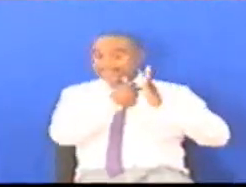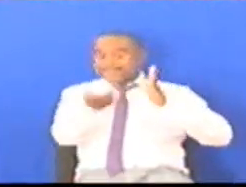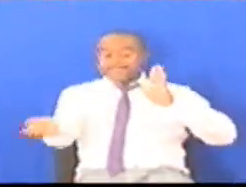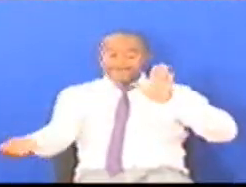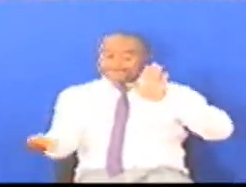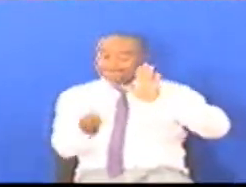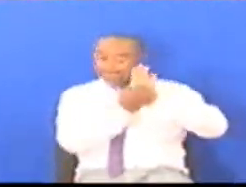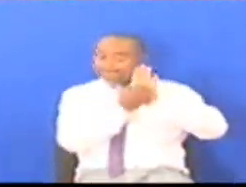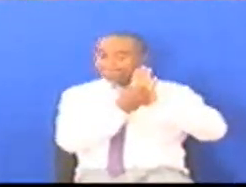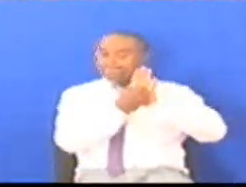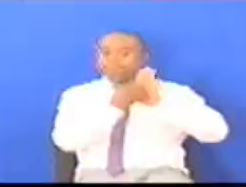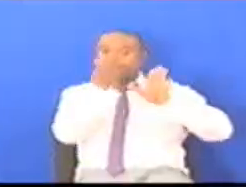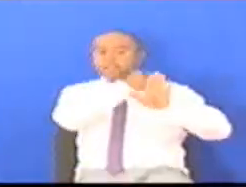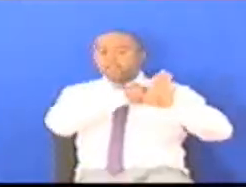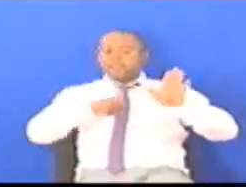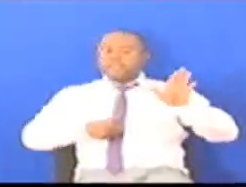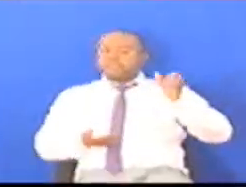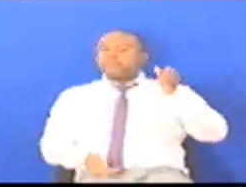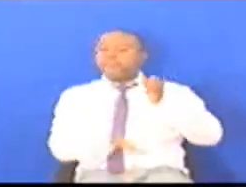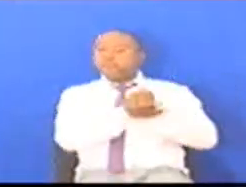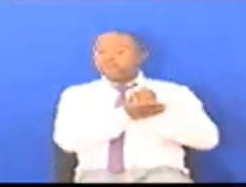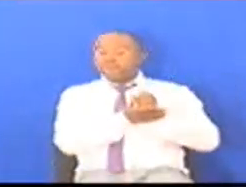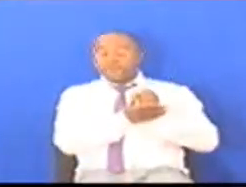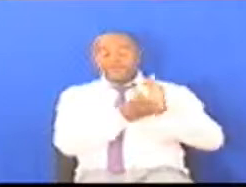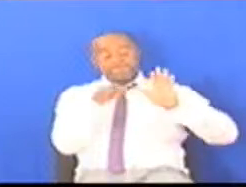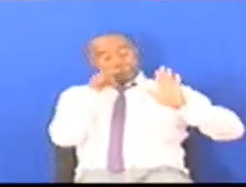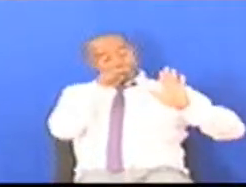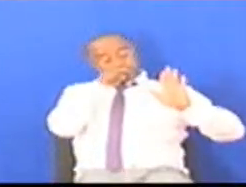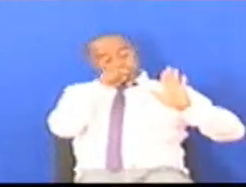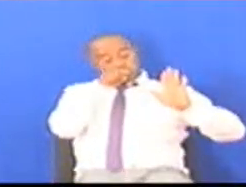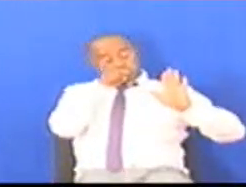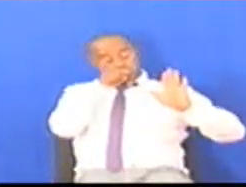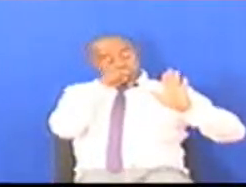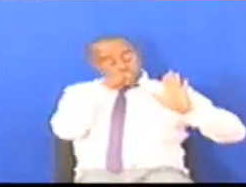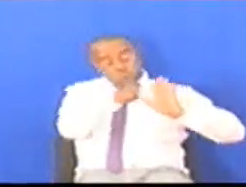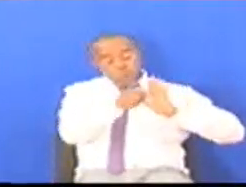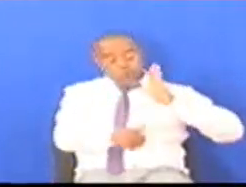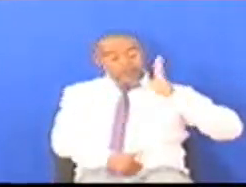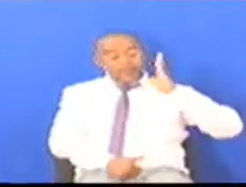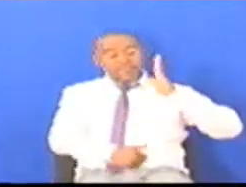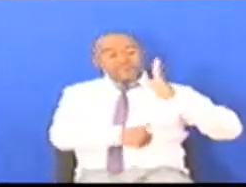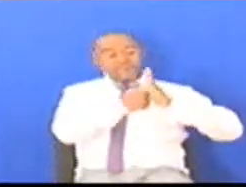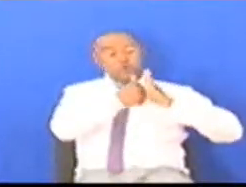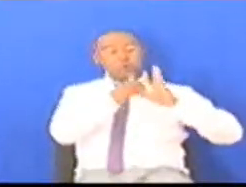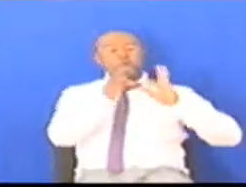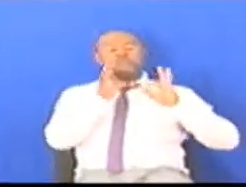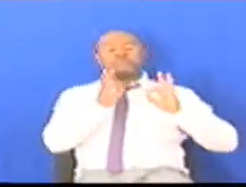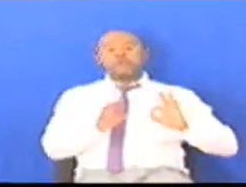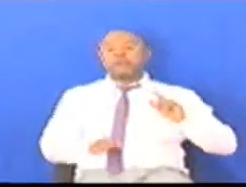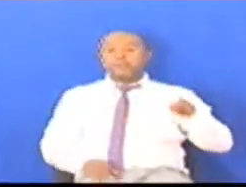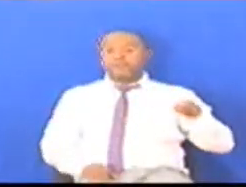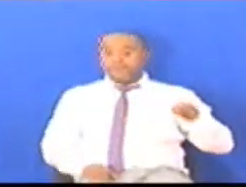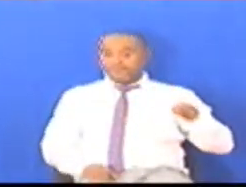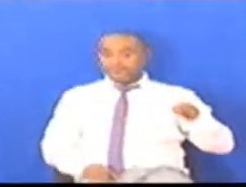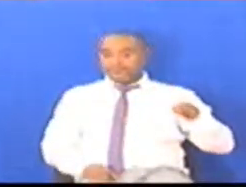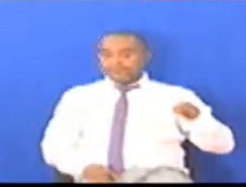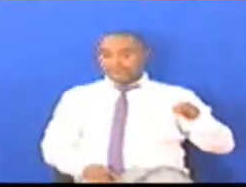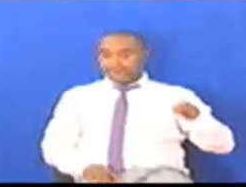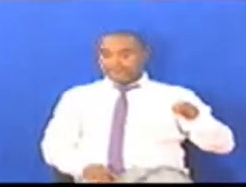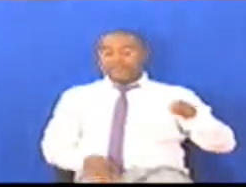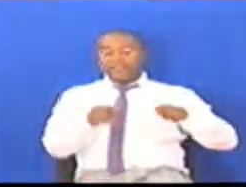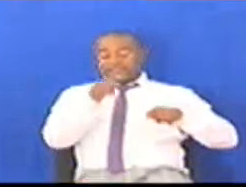Pombe Magufuli Kua Nimiongoni Mwa Viongozi Bora Top 10 Katika Viongozi